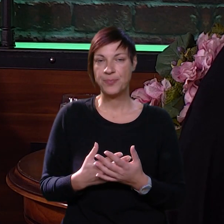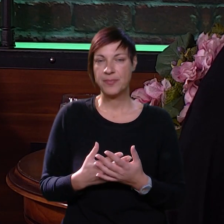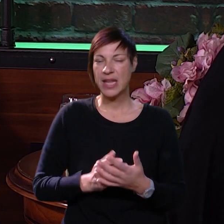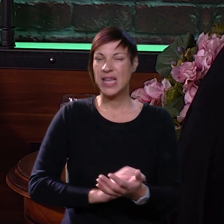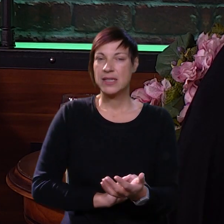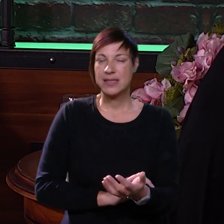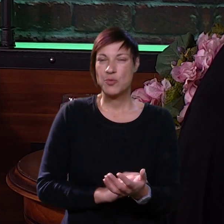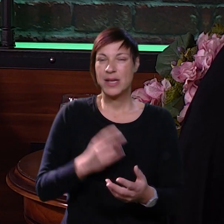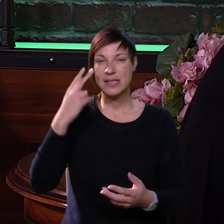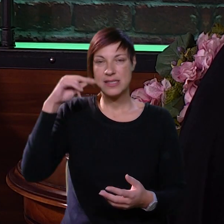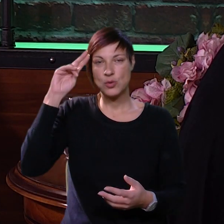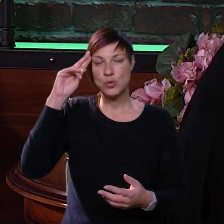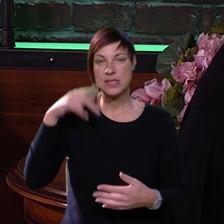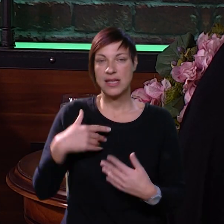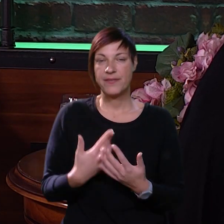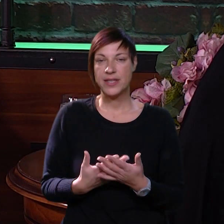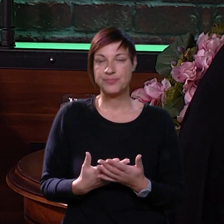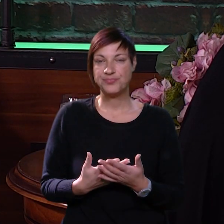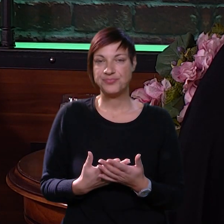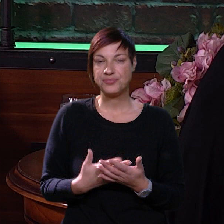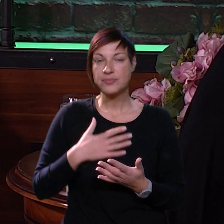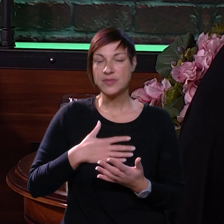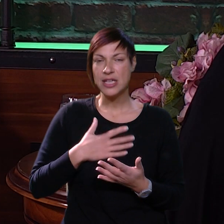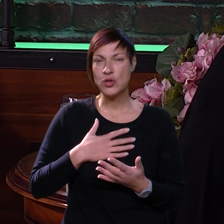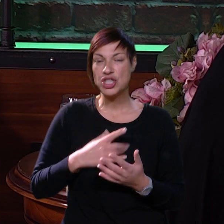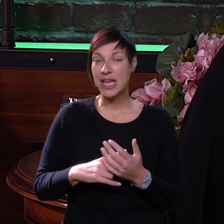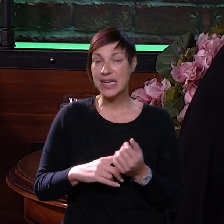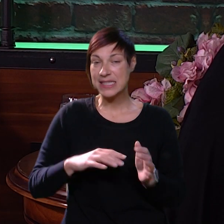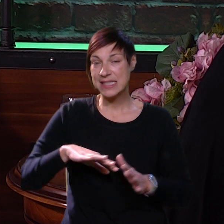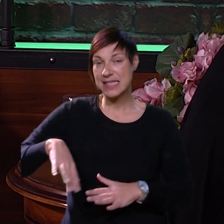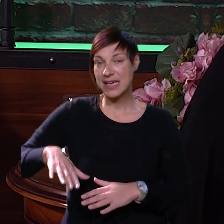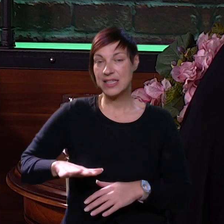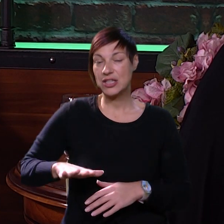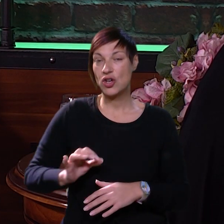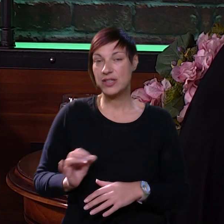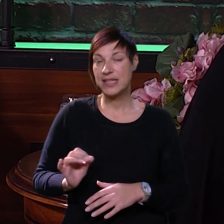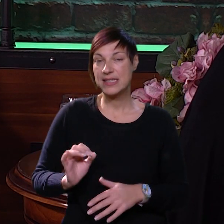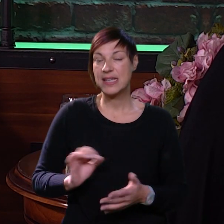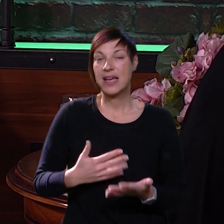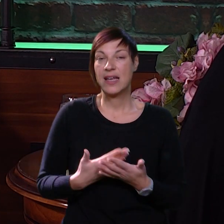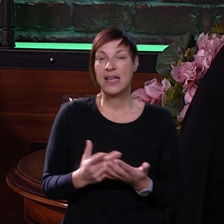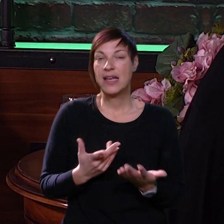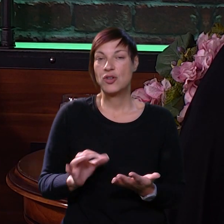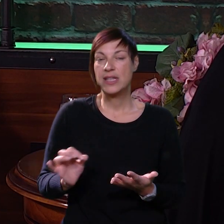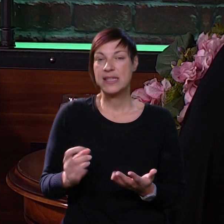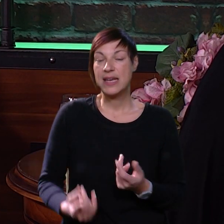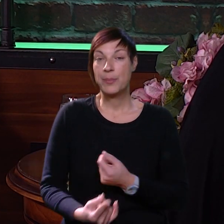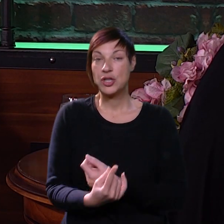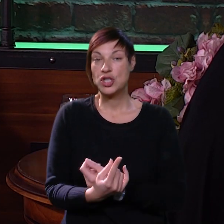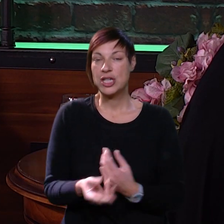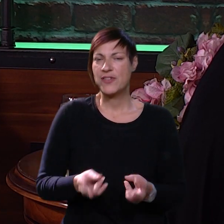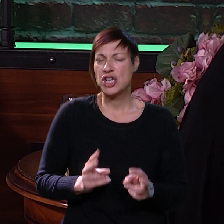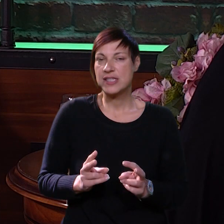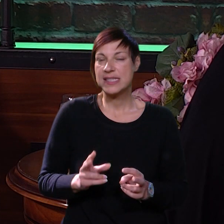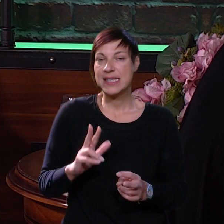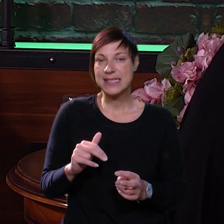ili traumatskih možda iskustava koje žele skriti od djece u dobroj namjeri kako djete ne bi doživjelo